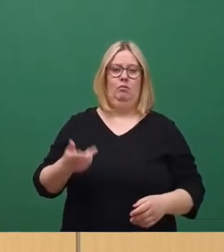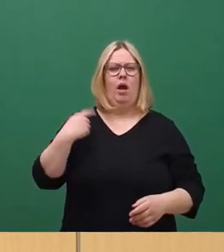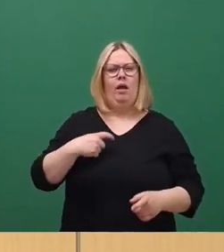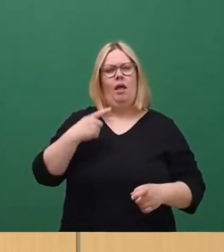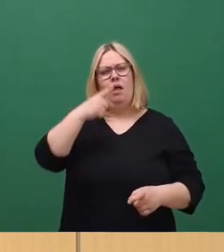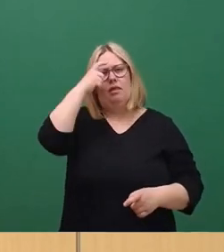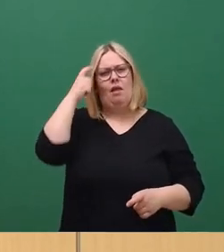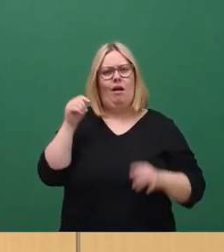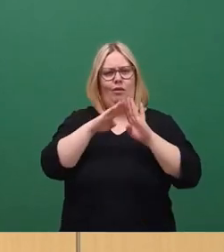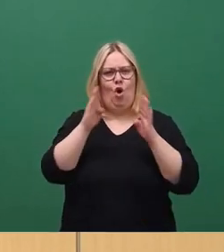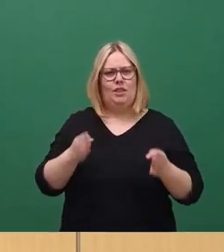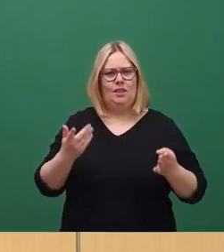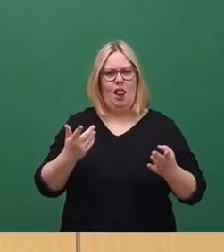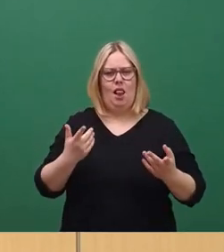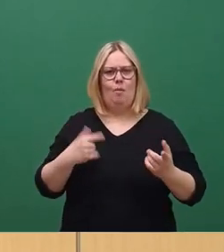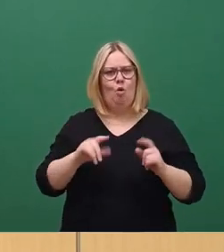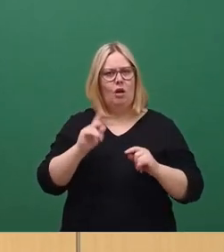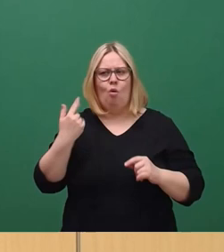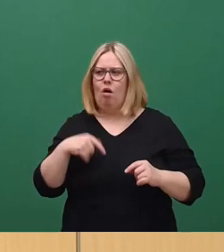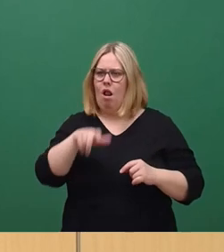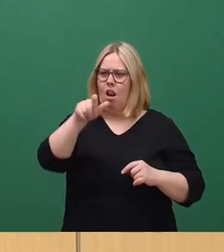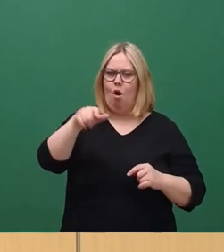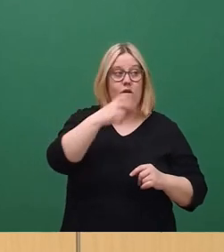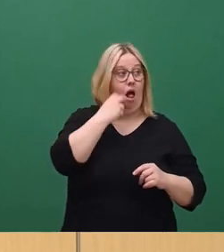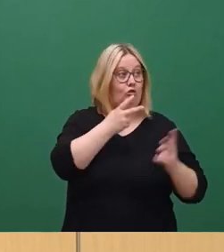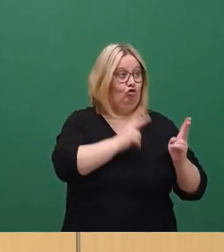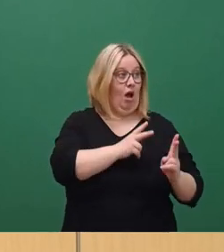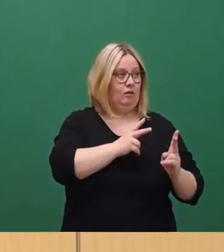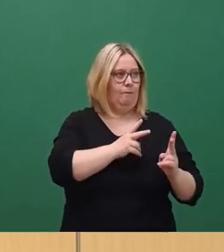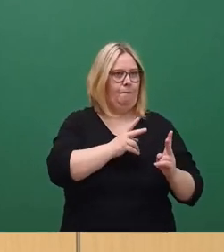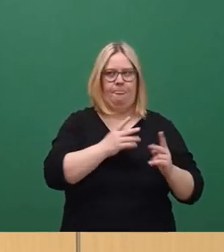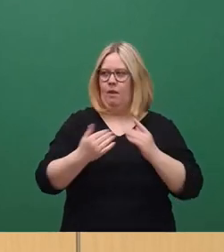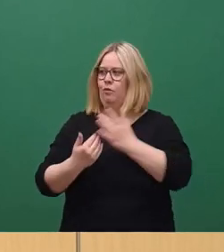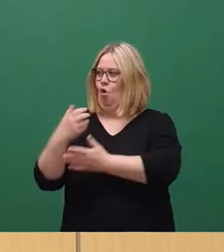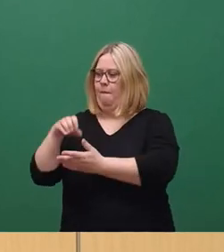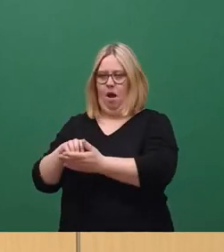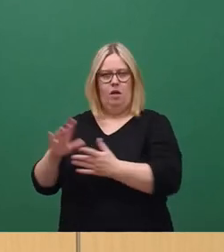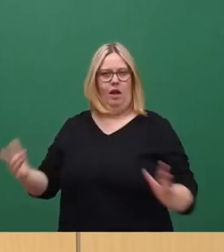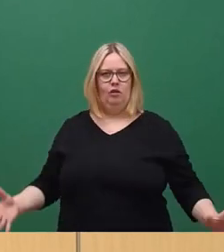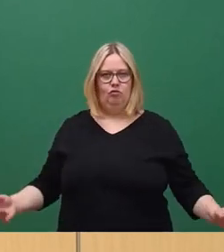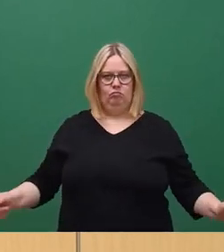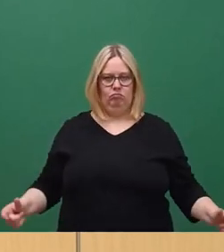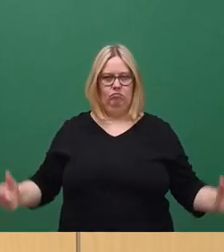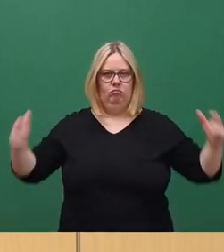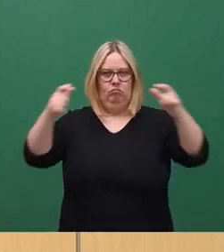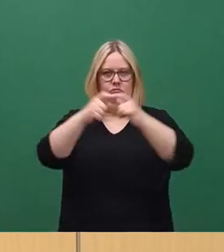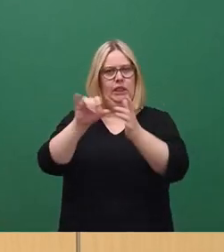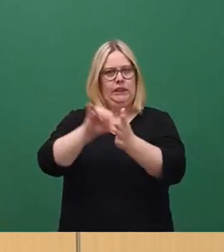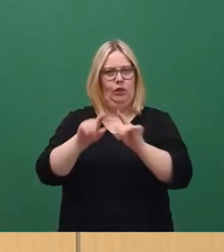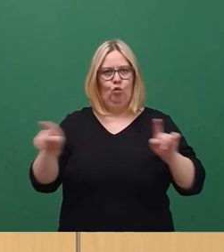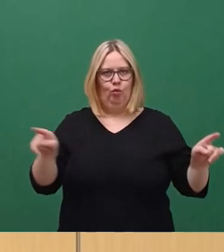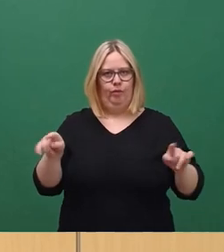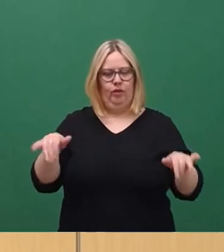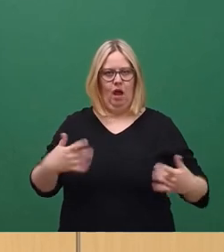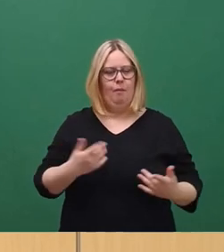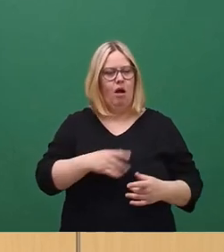anzugehen, ist, wie lockt man die Leute aus der Altstadt, die ja mit dem Neumarkt auch ein ganz gut funktionierendes Zentrum wieder gewonnen hat, wie